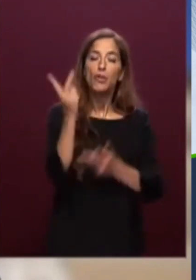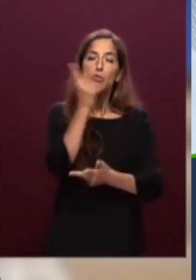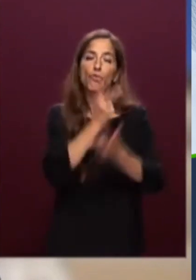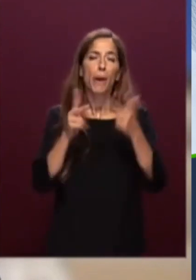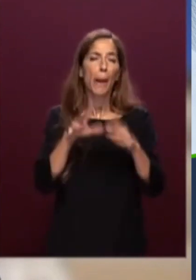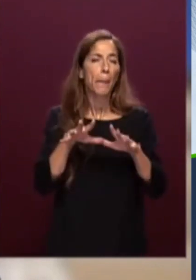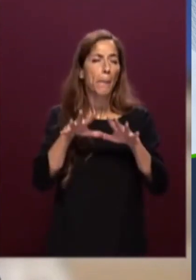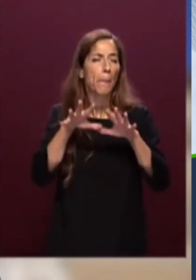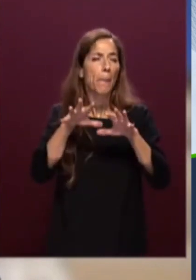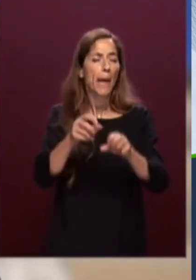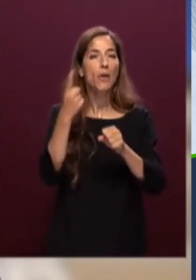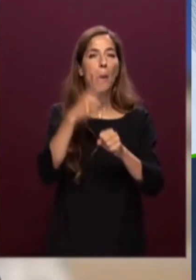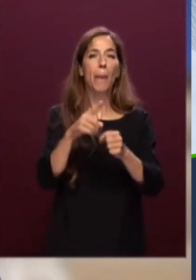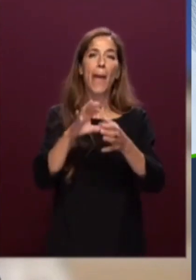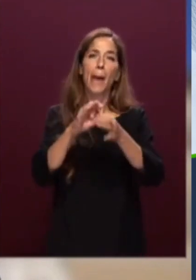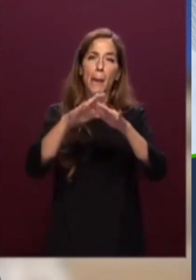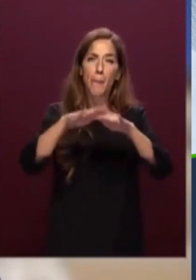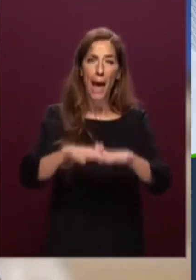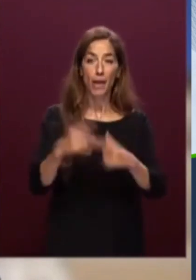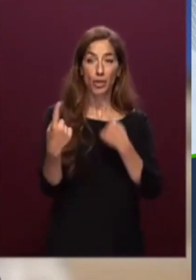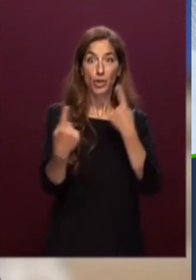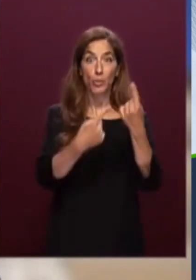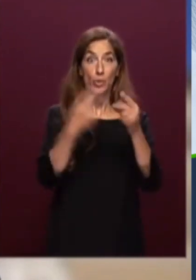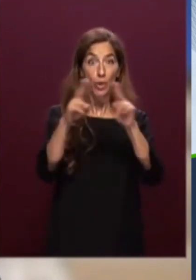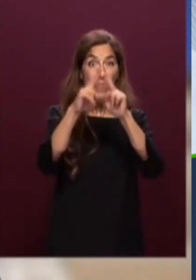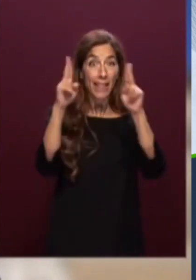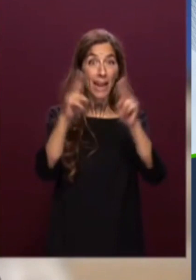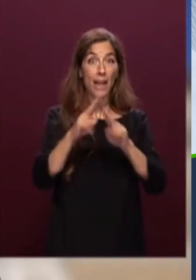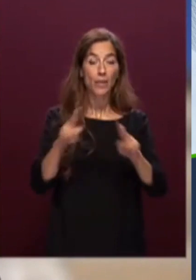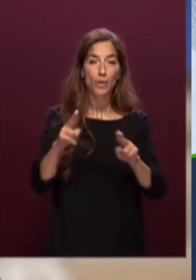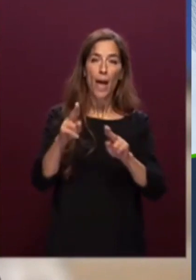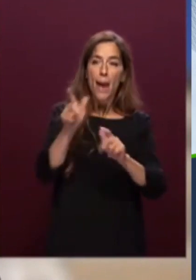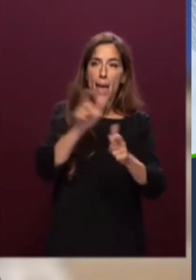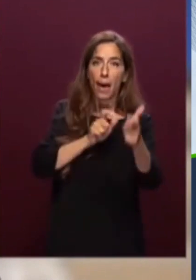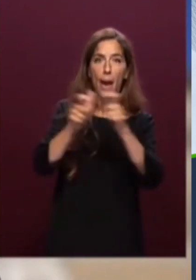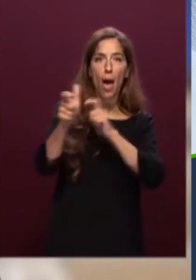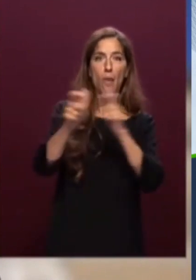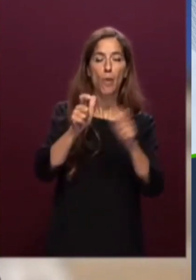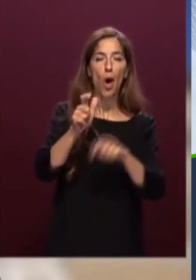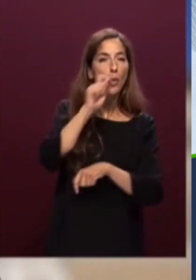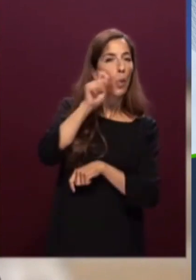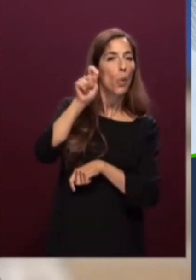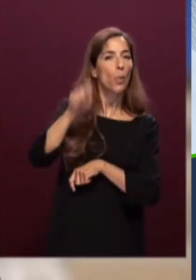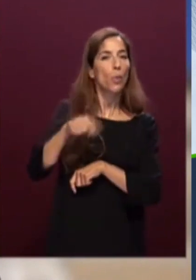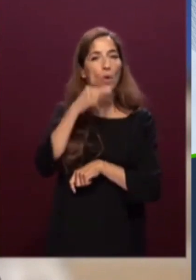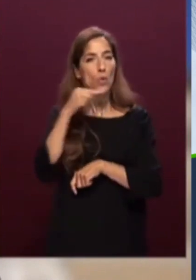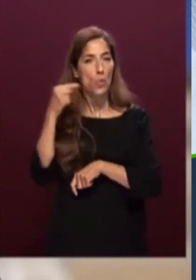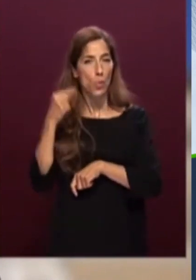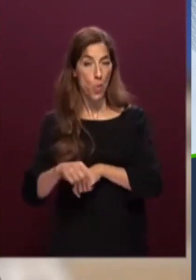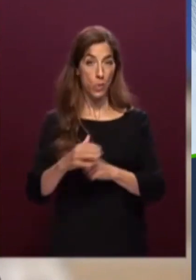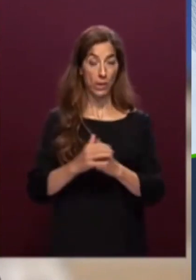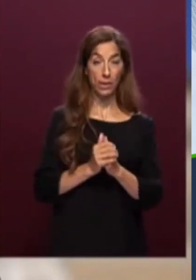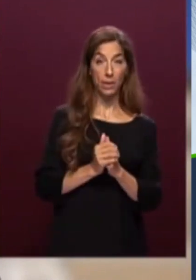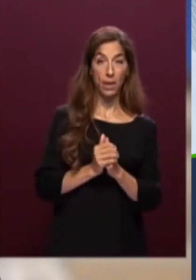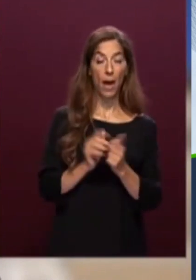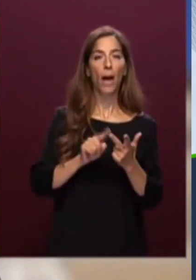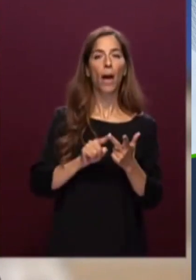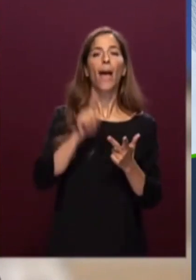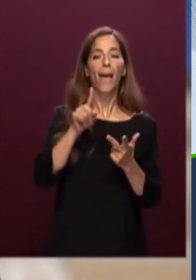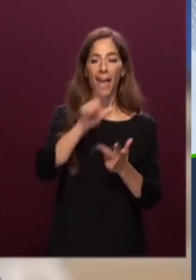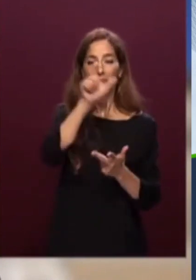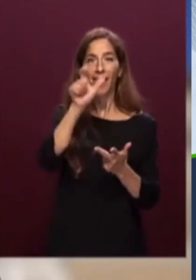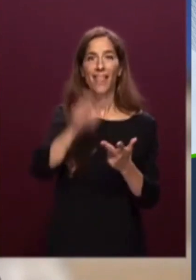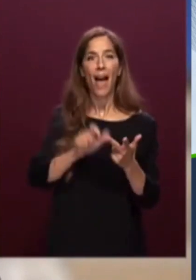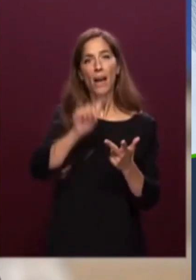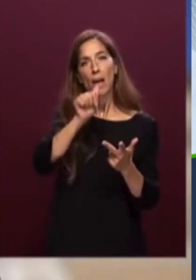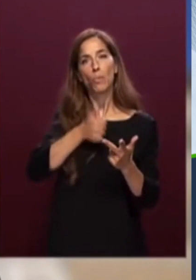nel generale quadro della comunità internazionale nei rapporti fra Ucraina e Russia e risaldarsi della partecipazione dell'Italia